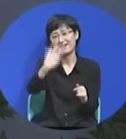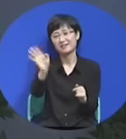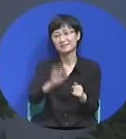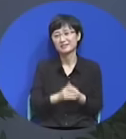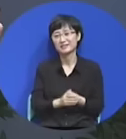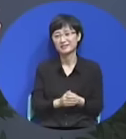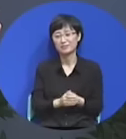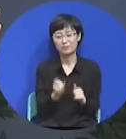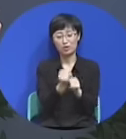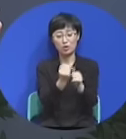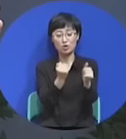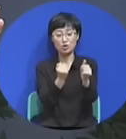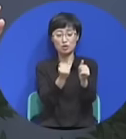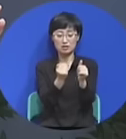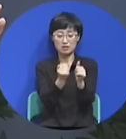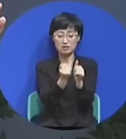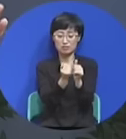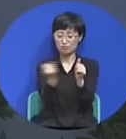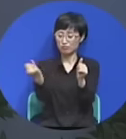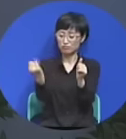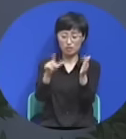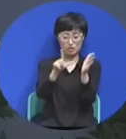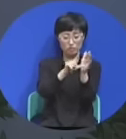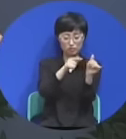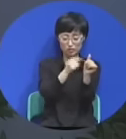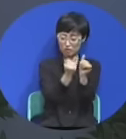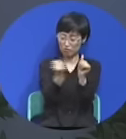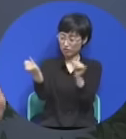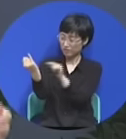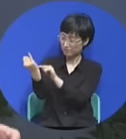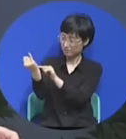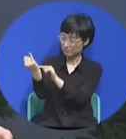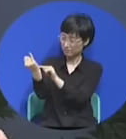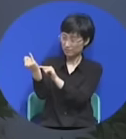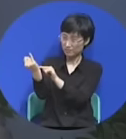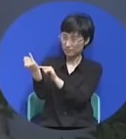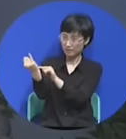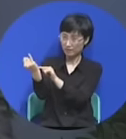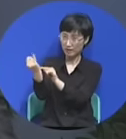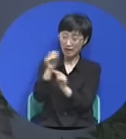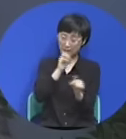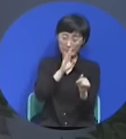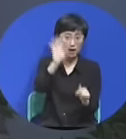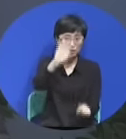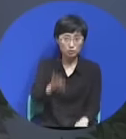마틴 루트 부인이 통곡을 했어요. 밖에서.